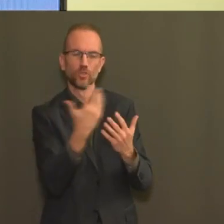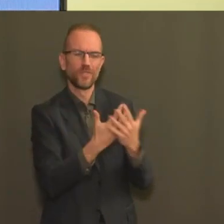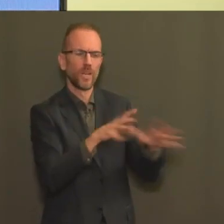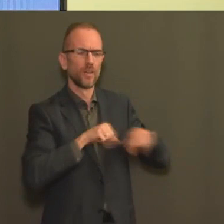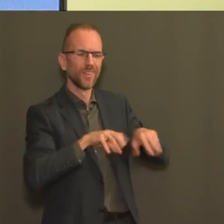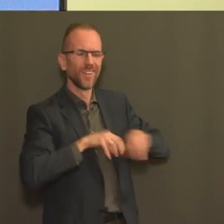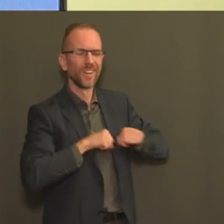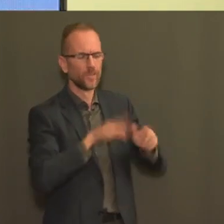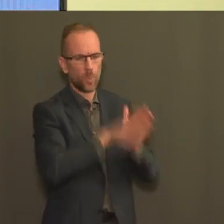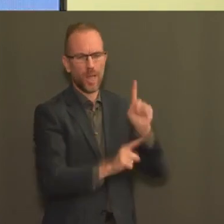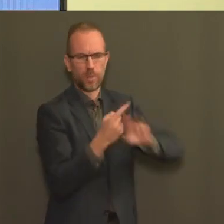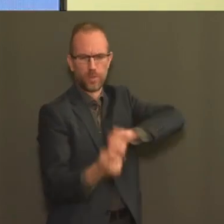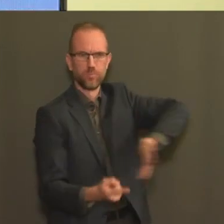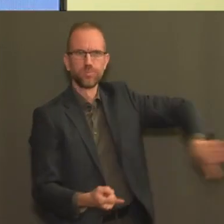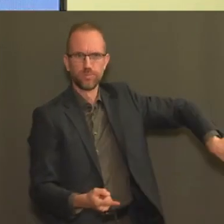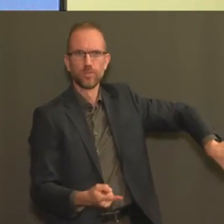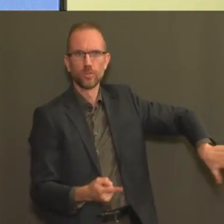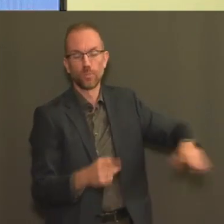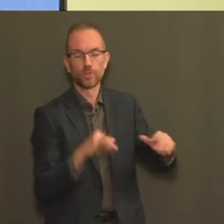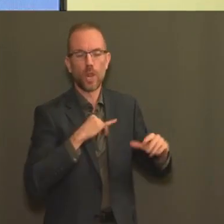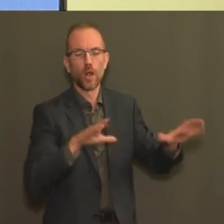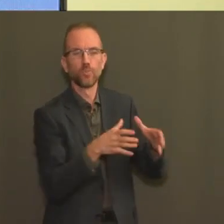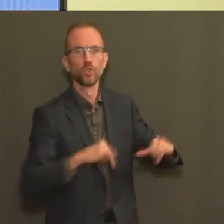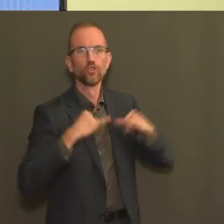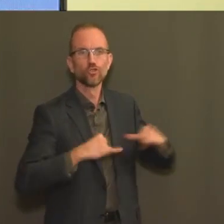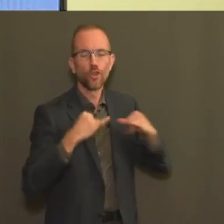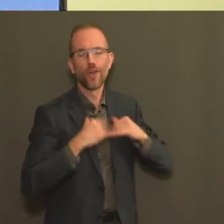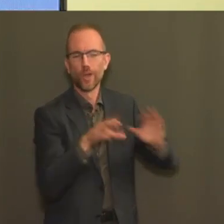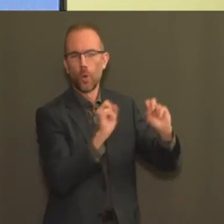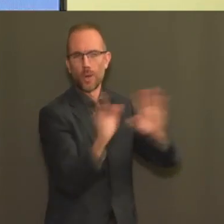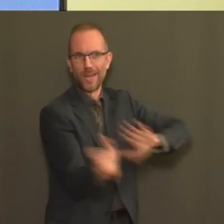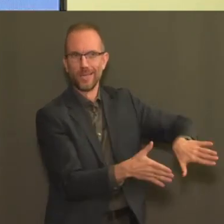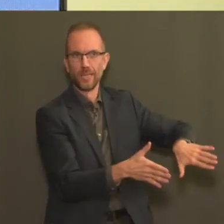il faudra attendre certainement quelque part en avril ou en mai.